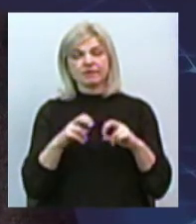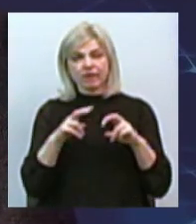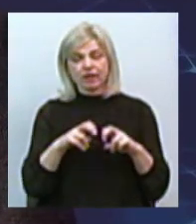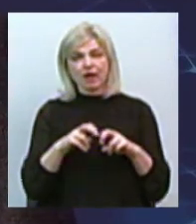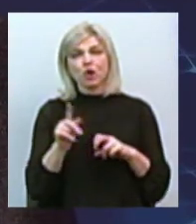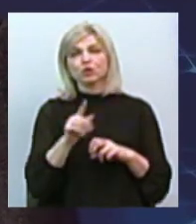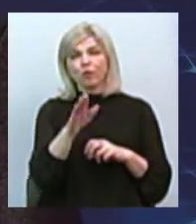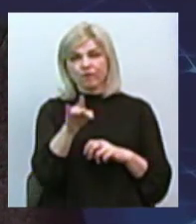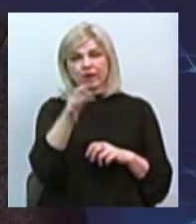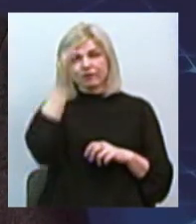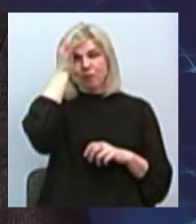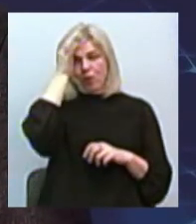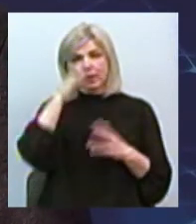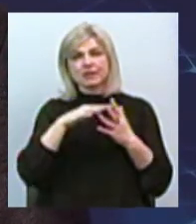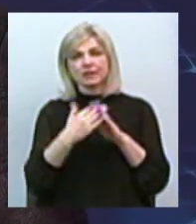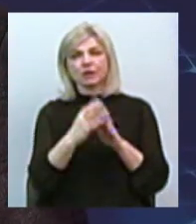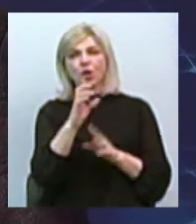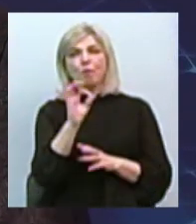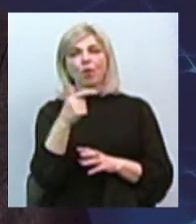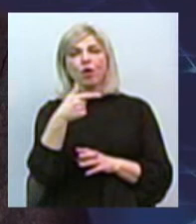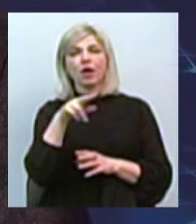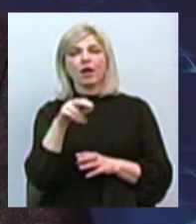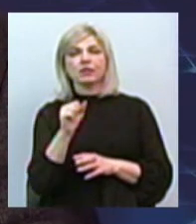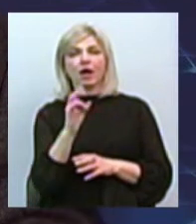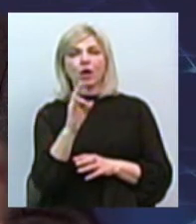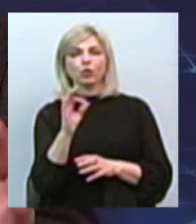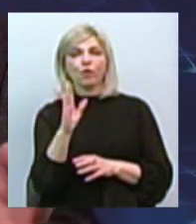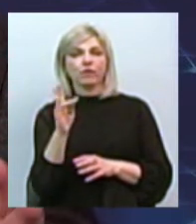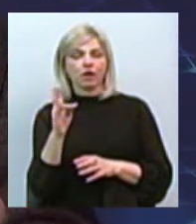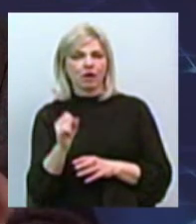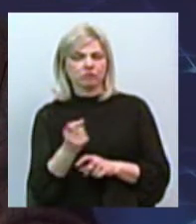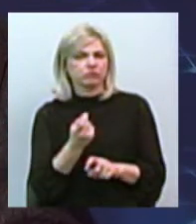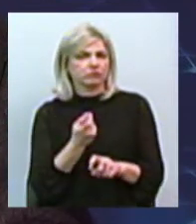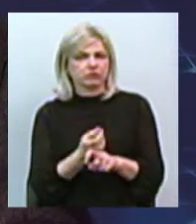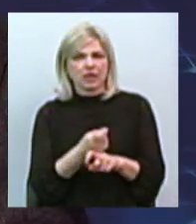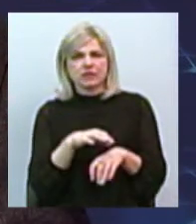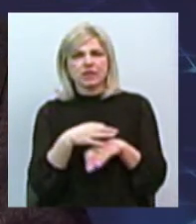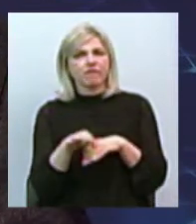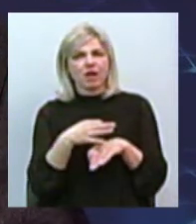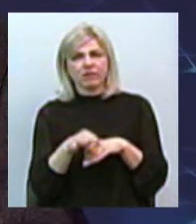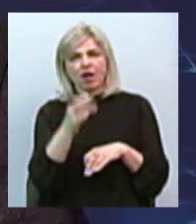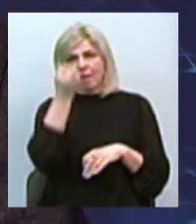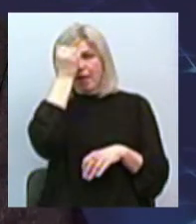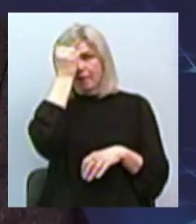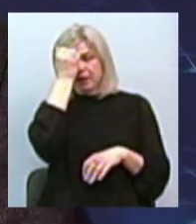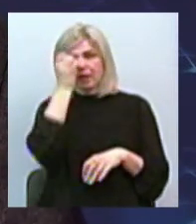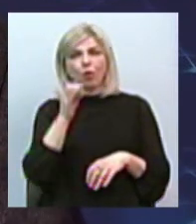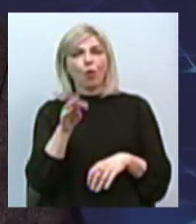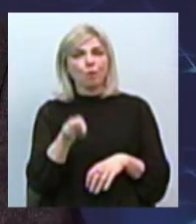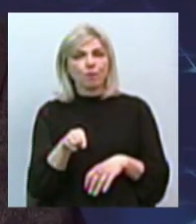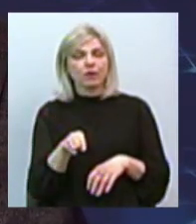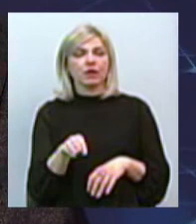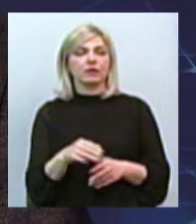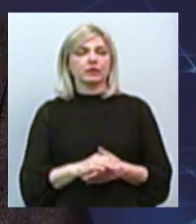о Богданівці. Це було в Богданівці, таке варварське просто іздівательство над пам'ятником. І в